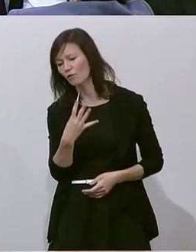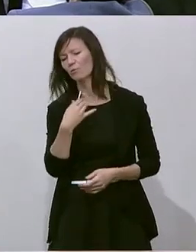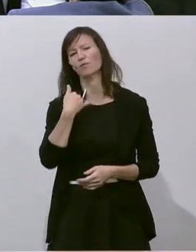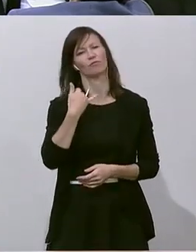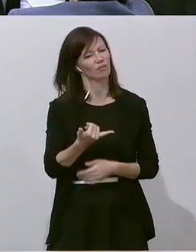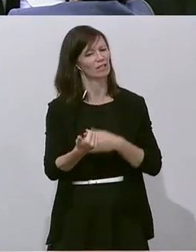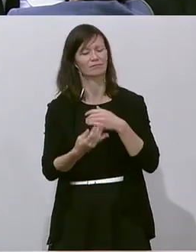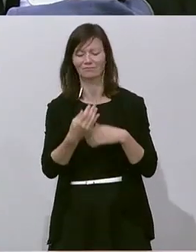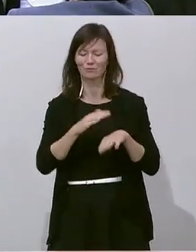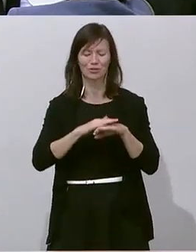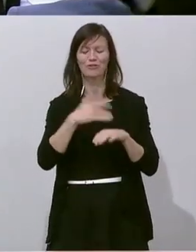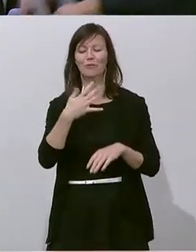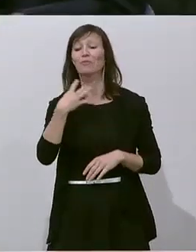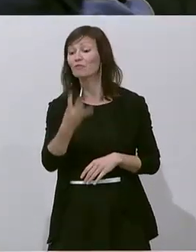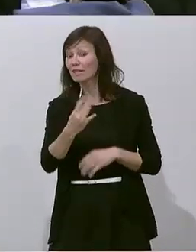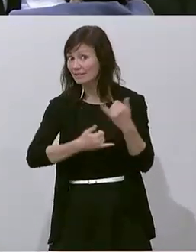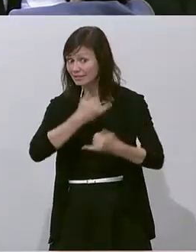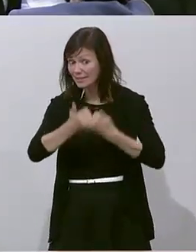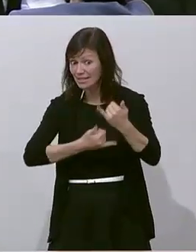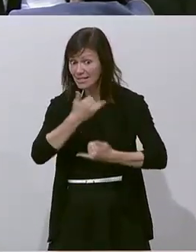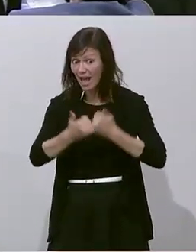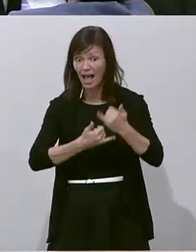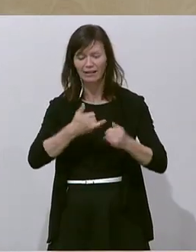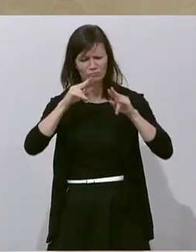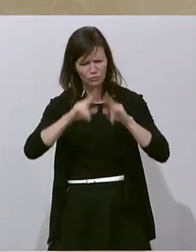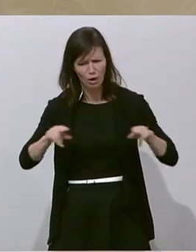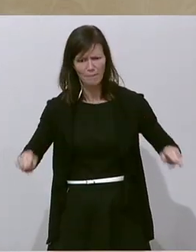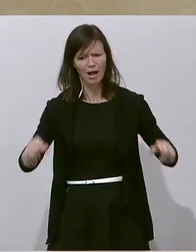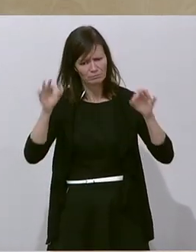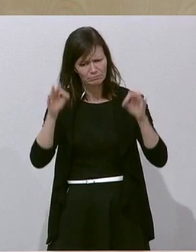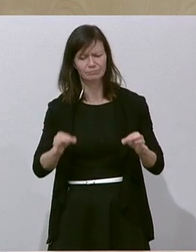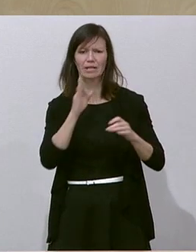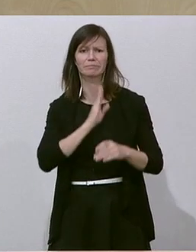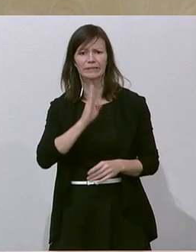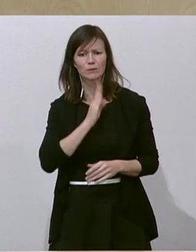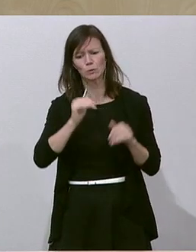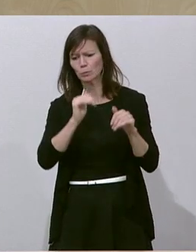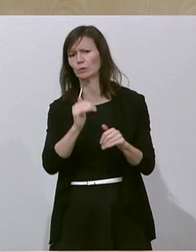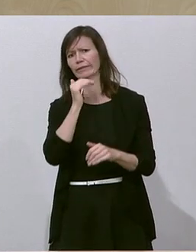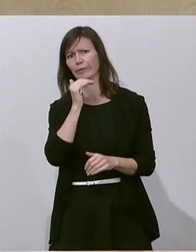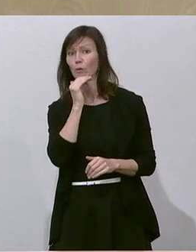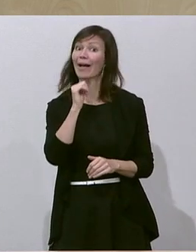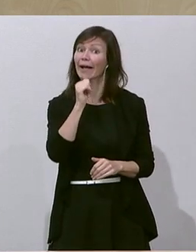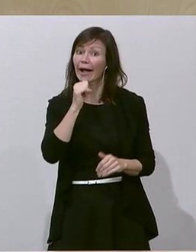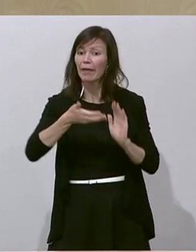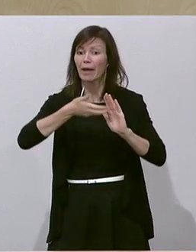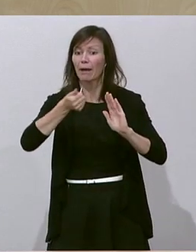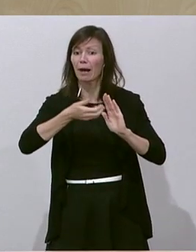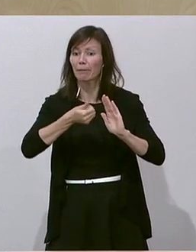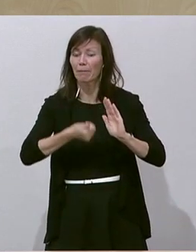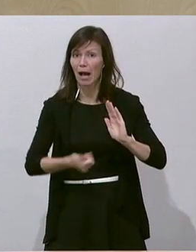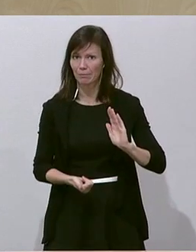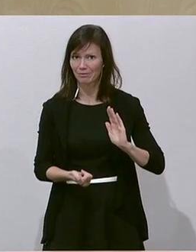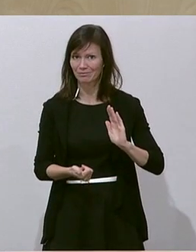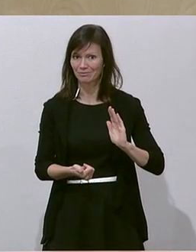muss für die Regelpension ohne Abschläge genügen. Und auch da, liebe Sozialdemokratie, das